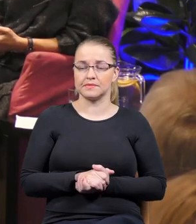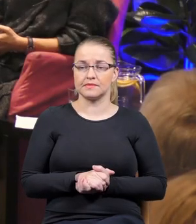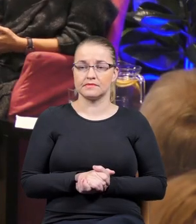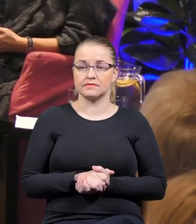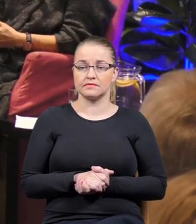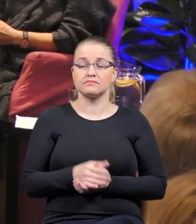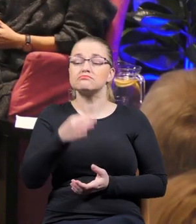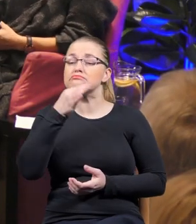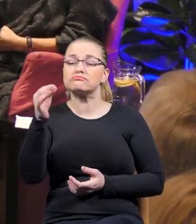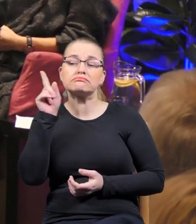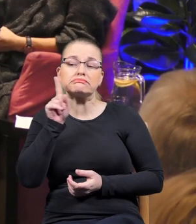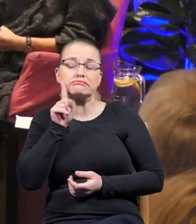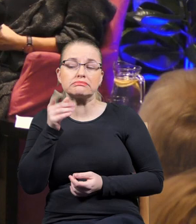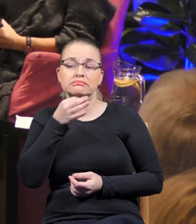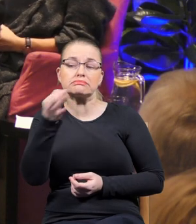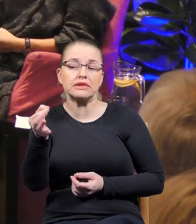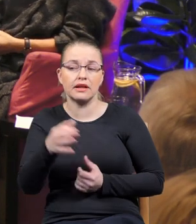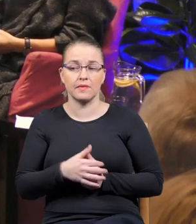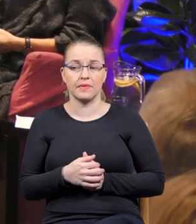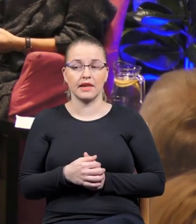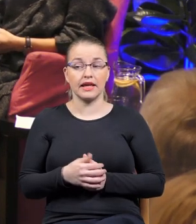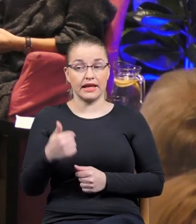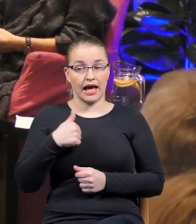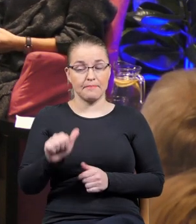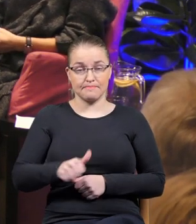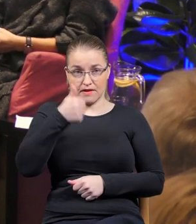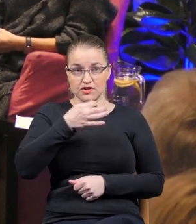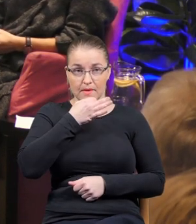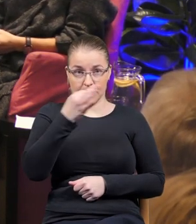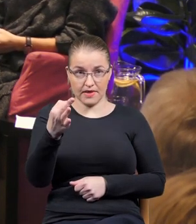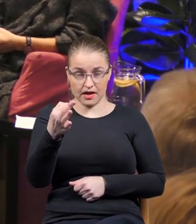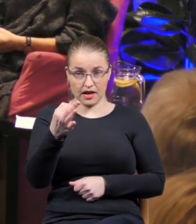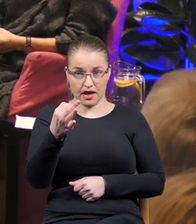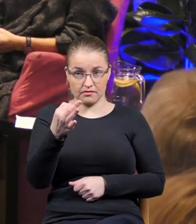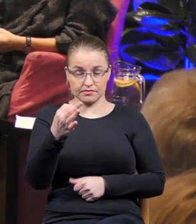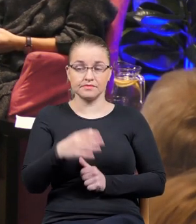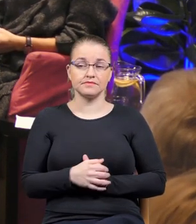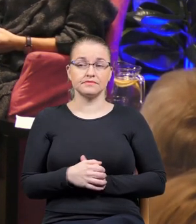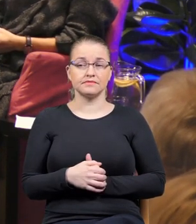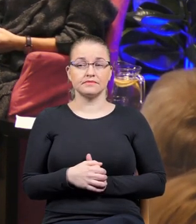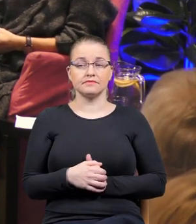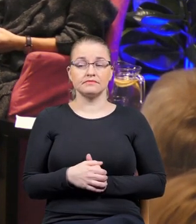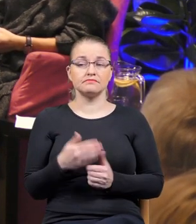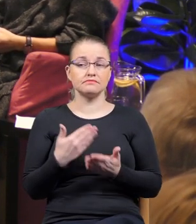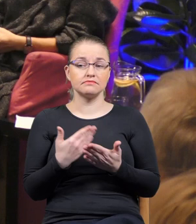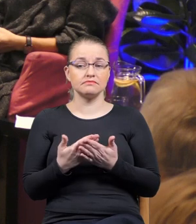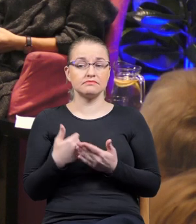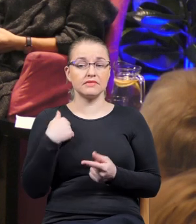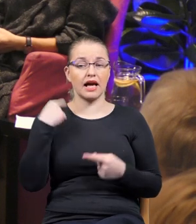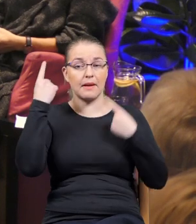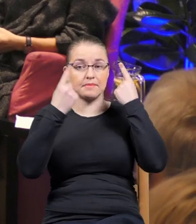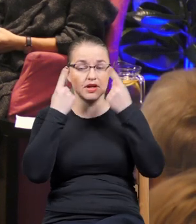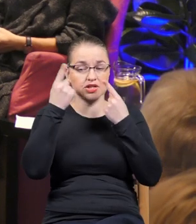Martinie, może zadam Ci pierwsze pytanie, skieruję je do Ciebie, ponieważ myślę, że